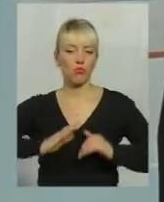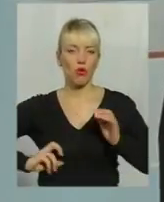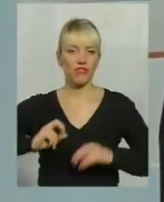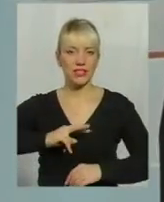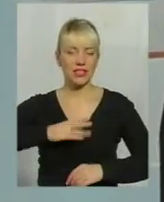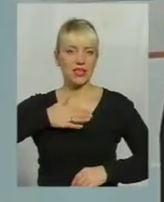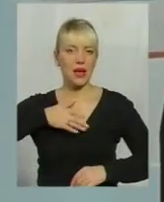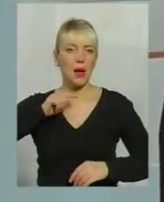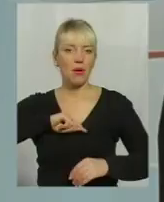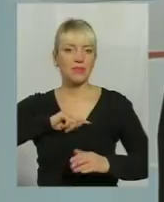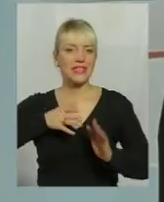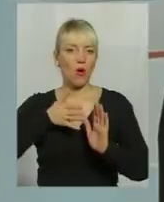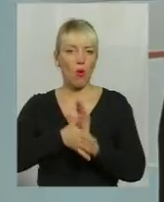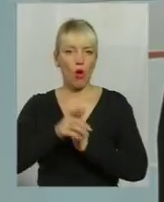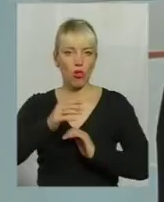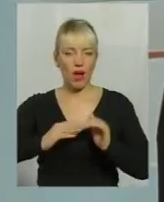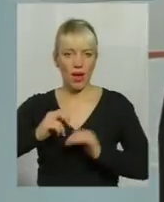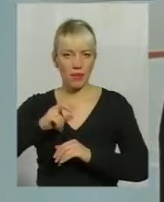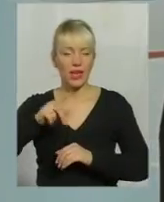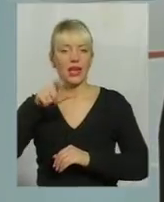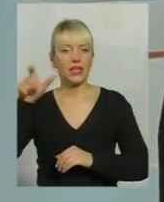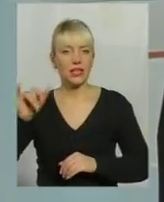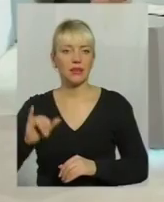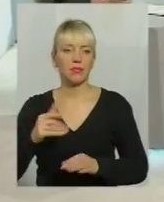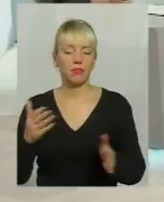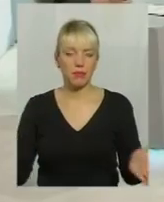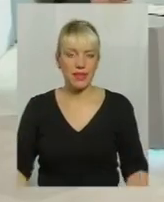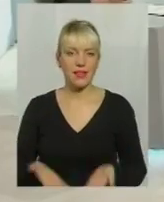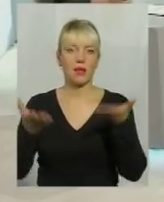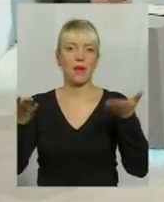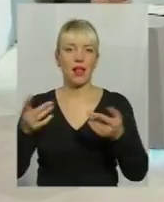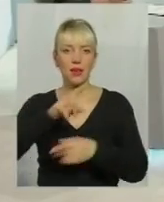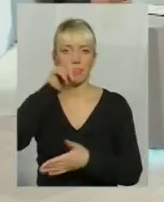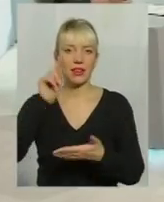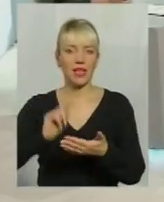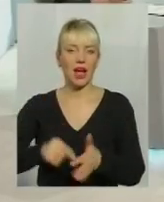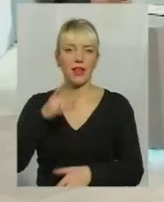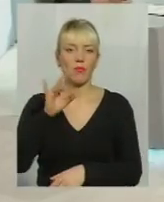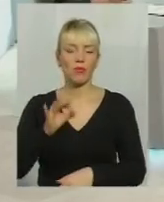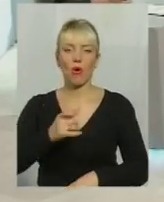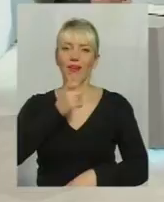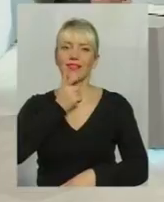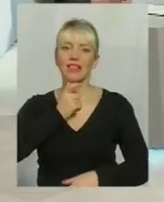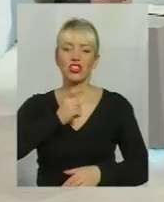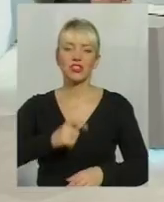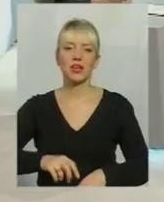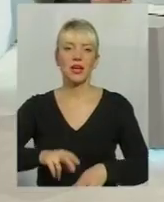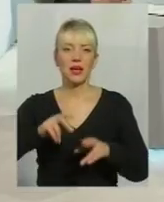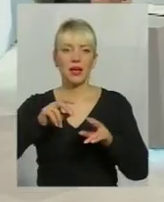психологами, психотерапевтами. І ми тоді піднімали якраз те питання про етичні принципи надання